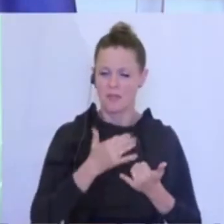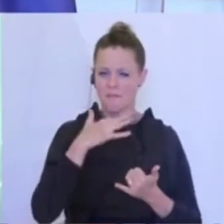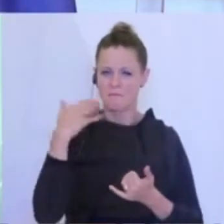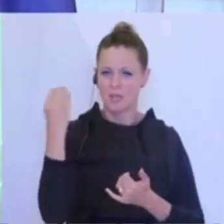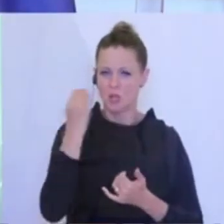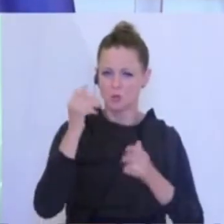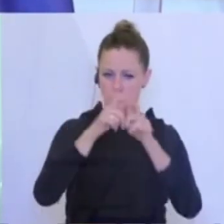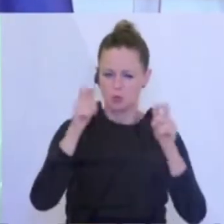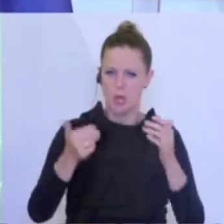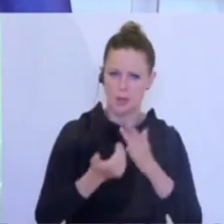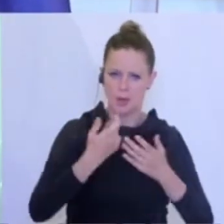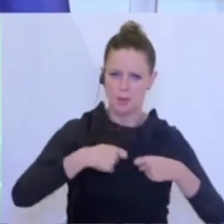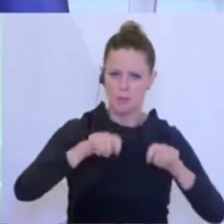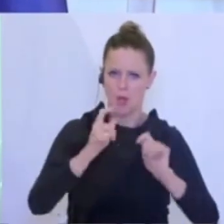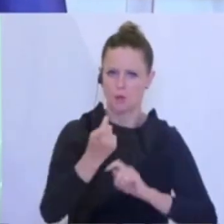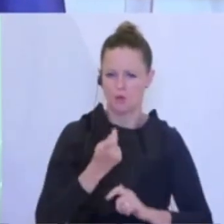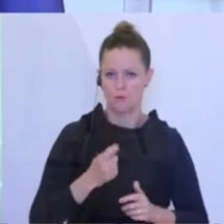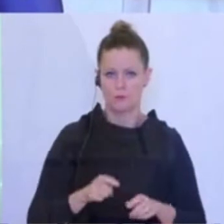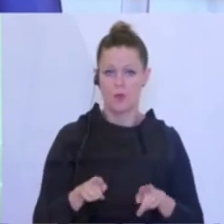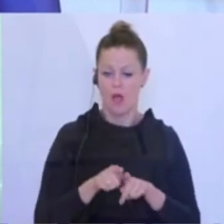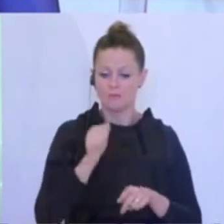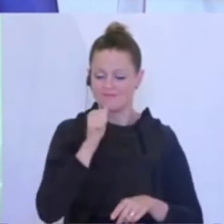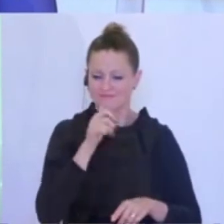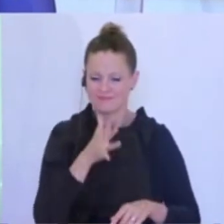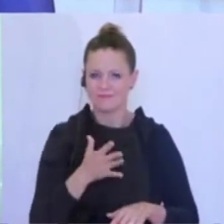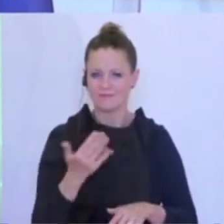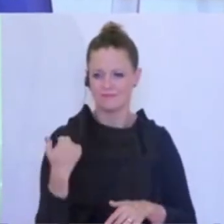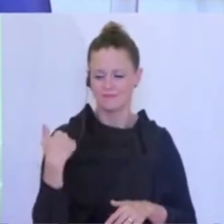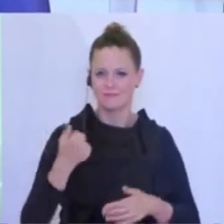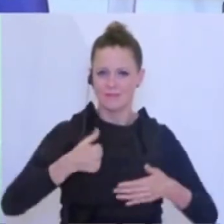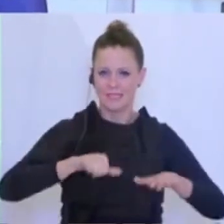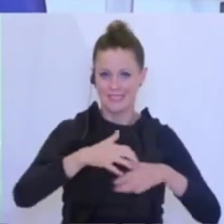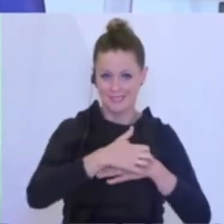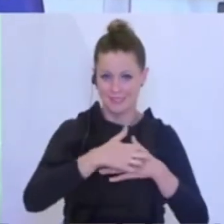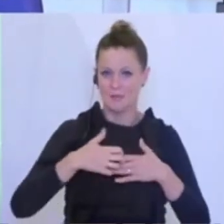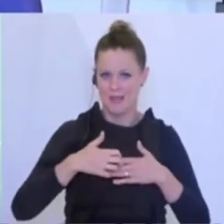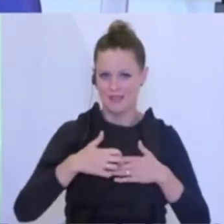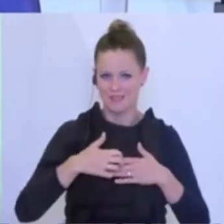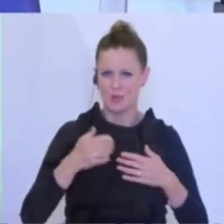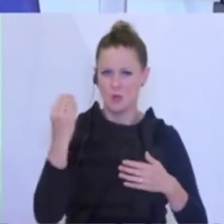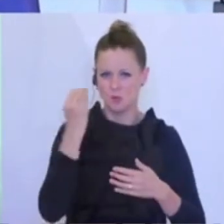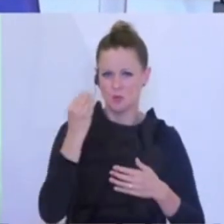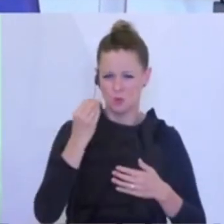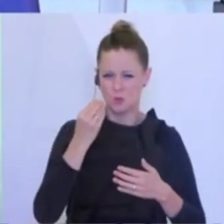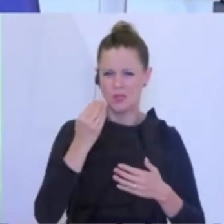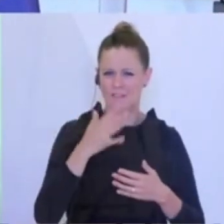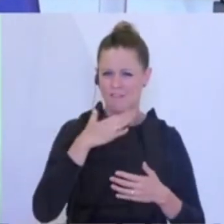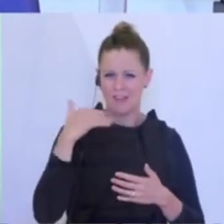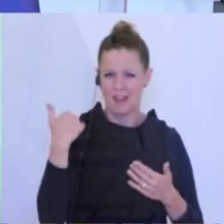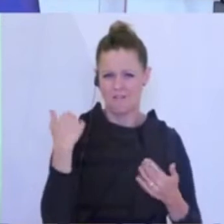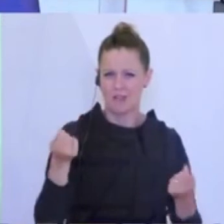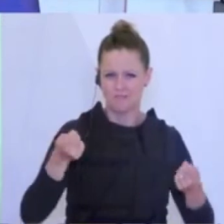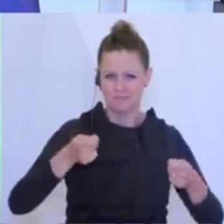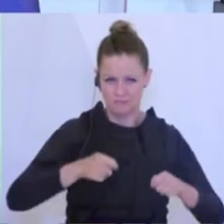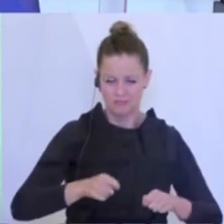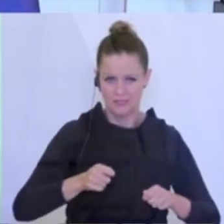und in den kommenden Tagen werden wir die seit 16. März weitgehend geschlossenen Schulen wieder eröffnen.